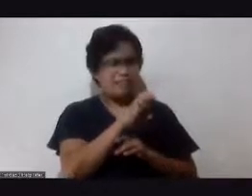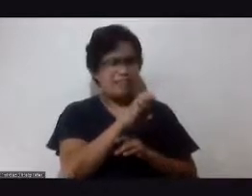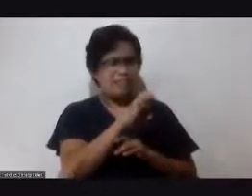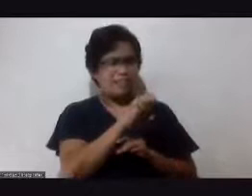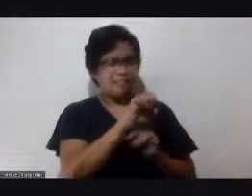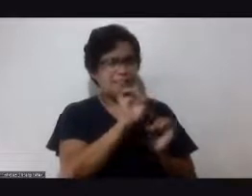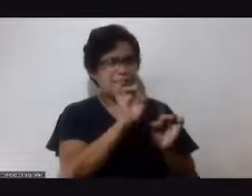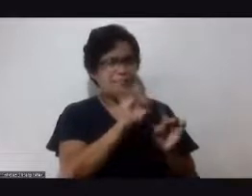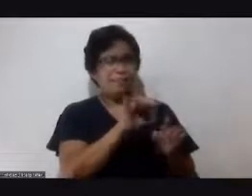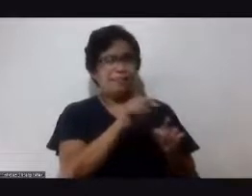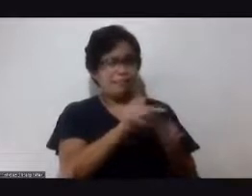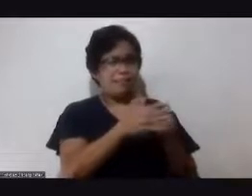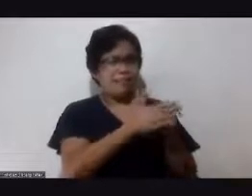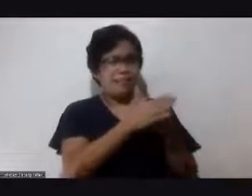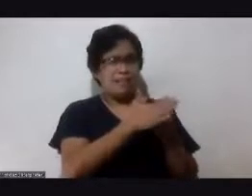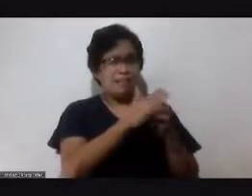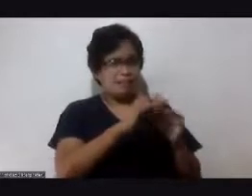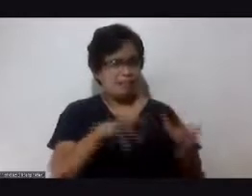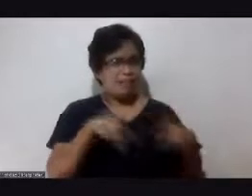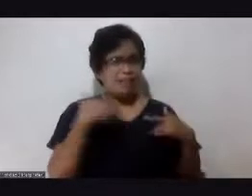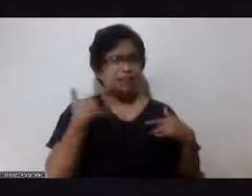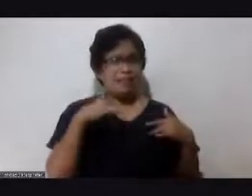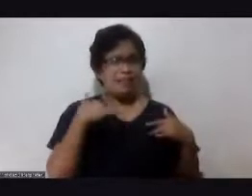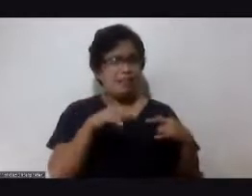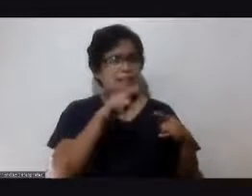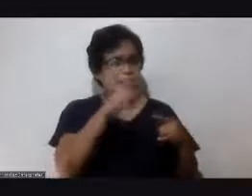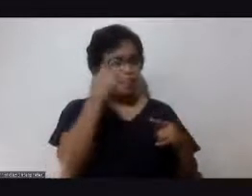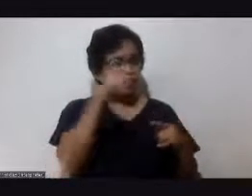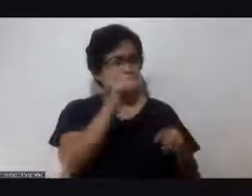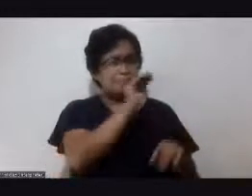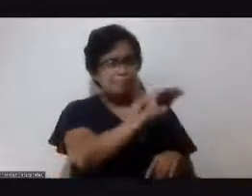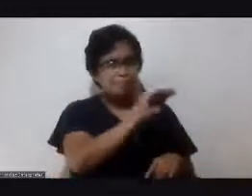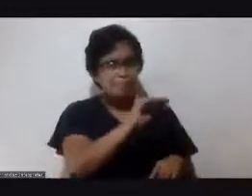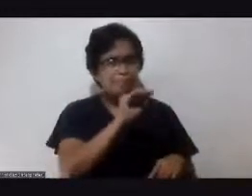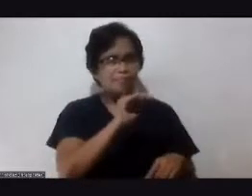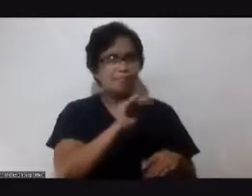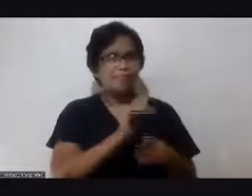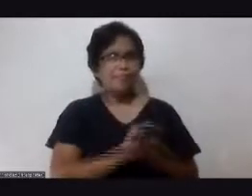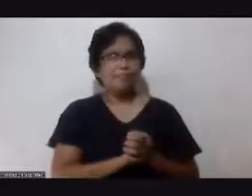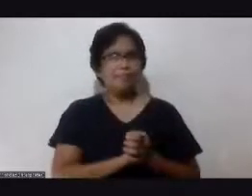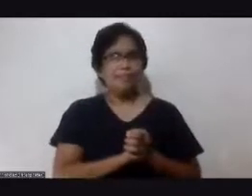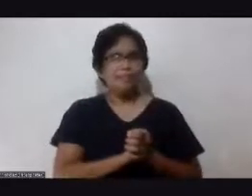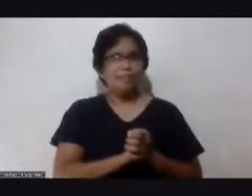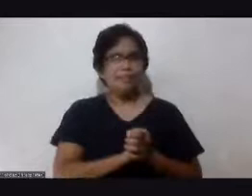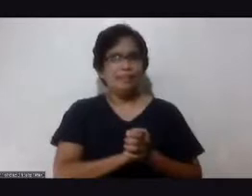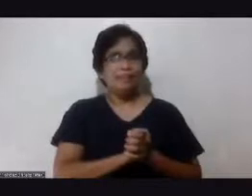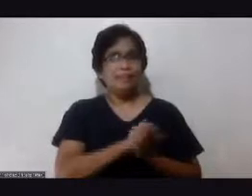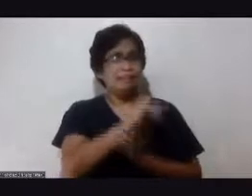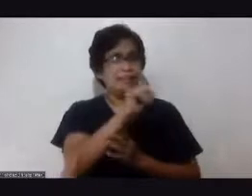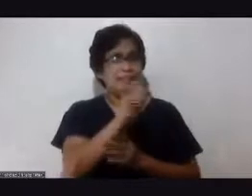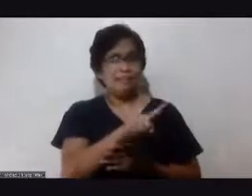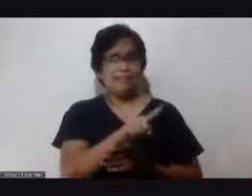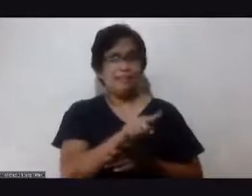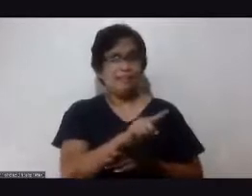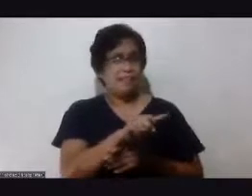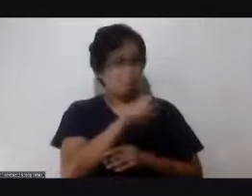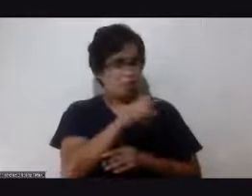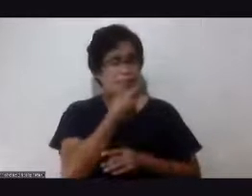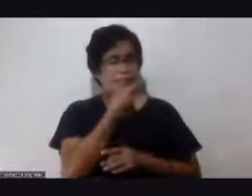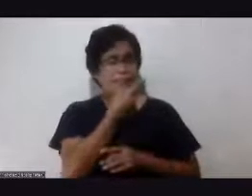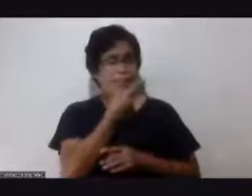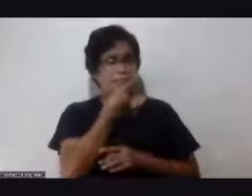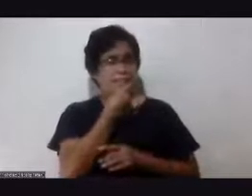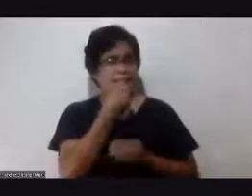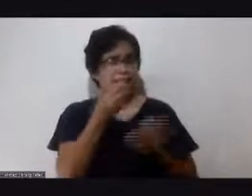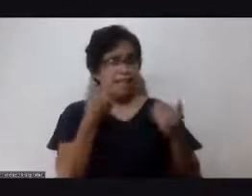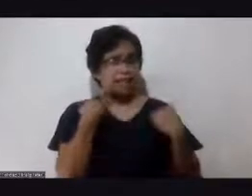lifestyle para mabigyan sila ng pagpapaalala na sabi mo nga ang tanong ko sa'yo dati yung bang diabetes ay may